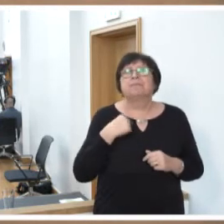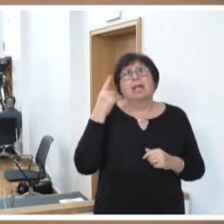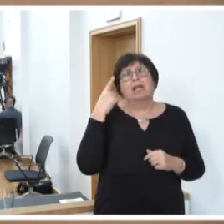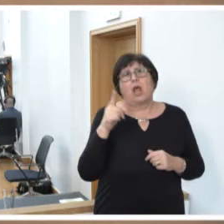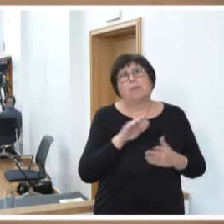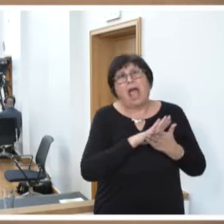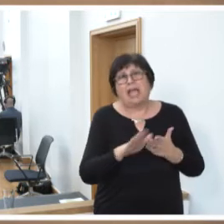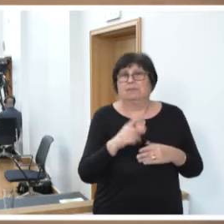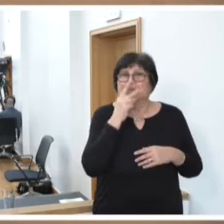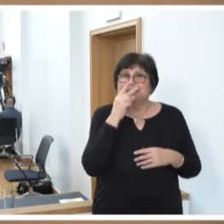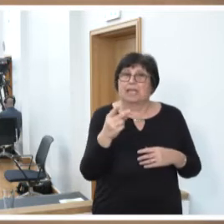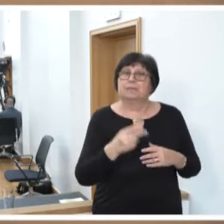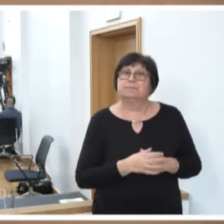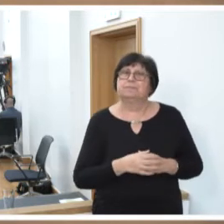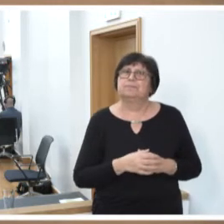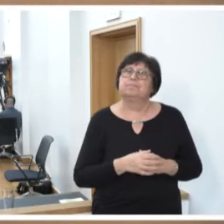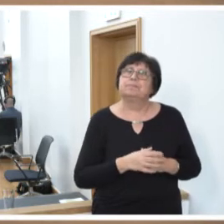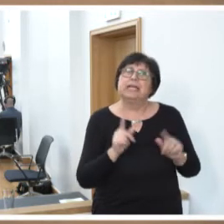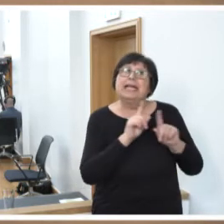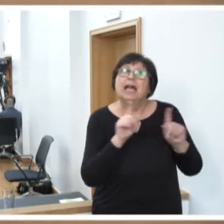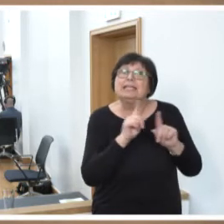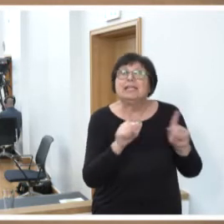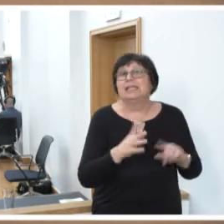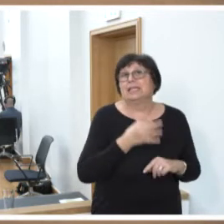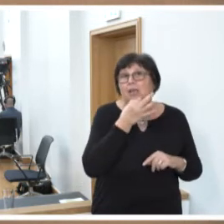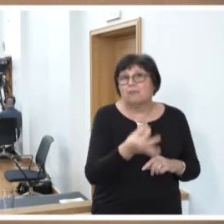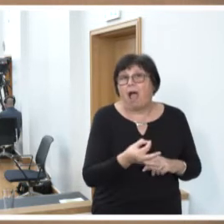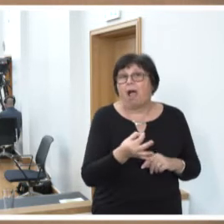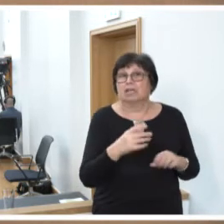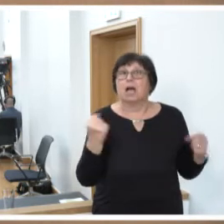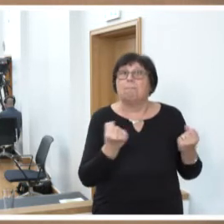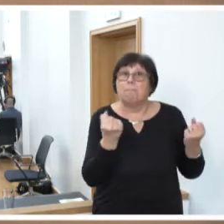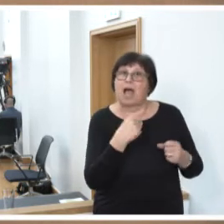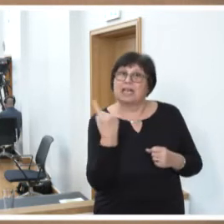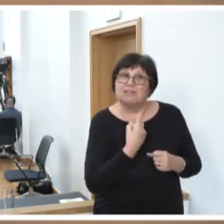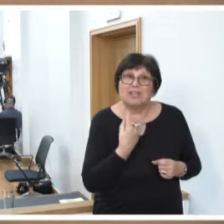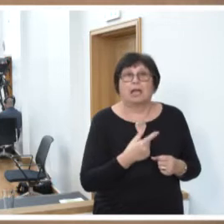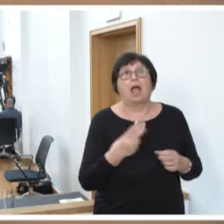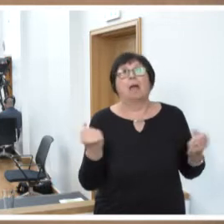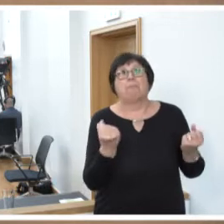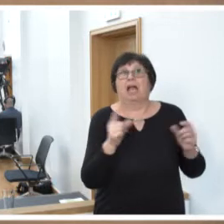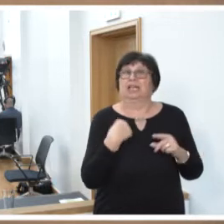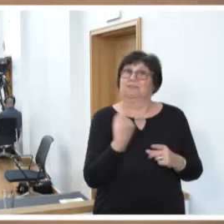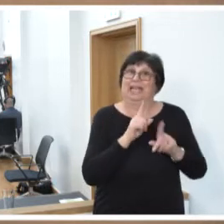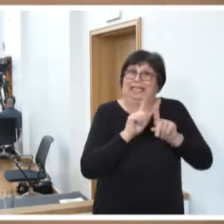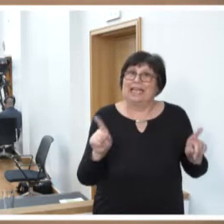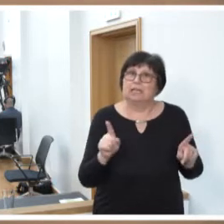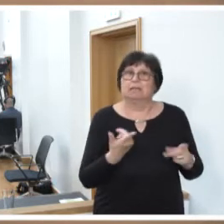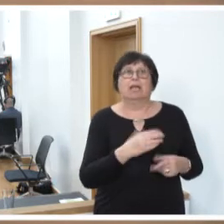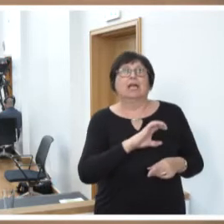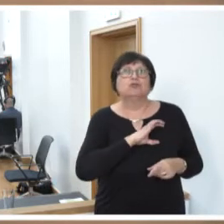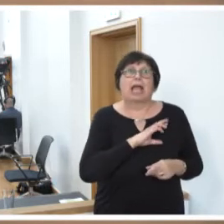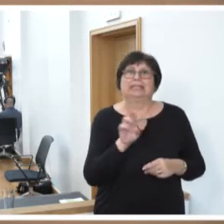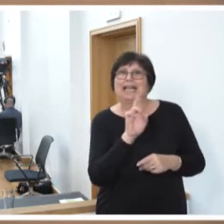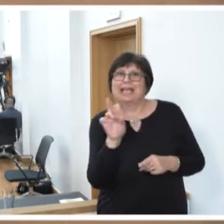einfach erkennen, dass nicht die Frage, machen wir das, machen wir das nicht, wägen wir Chancen und Risiken ab im